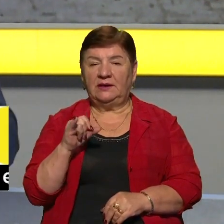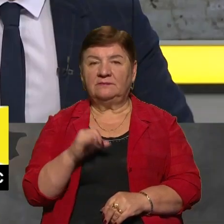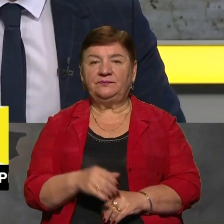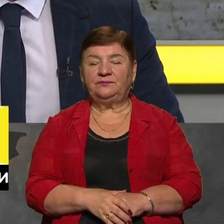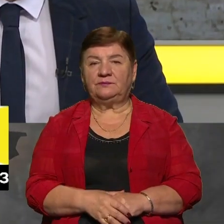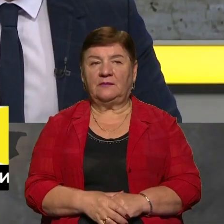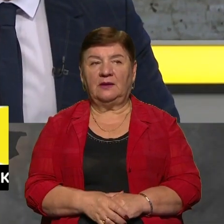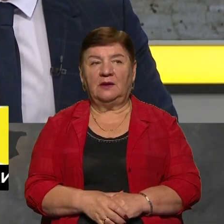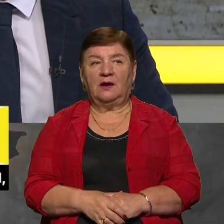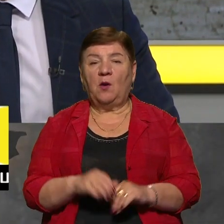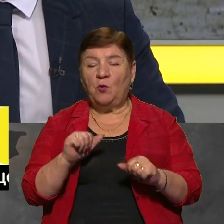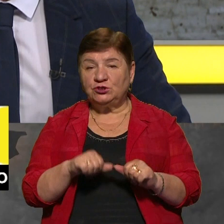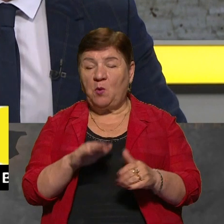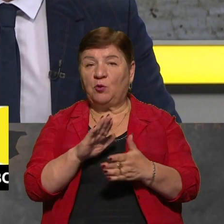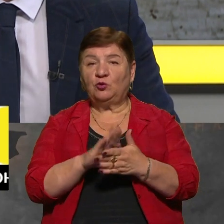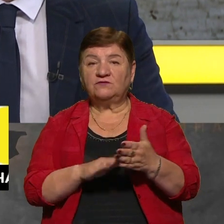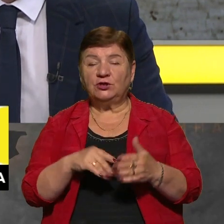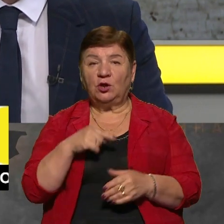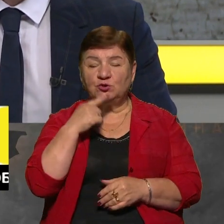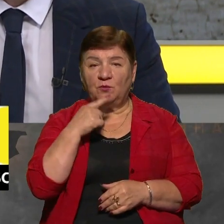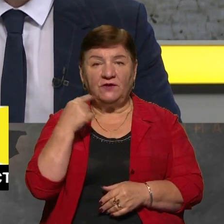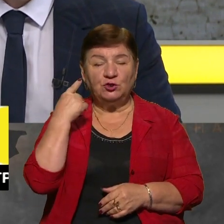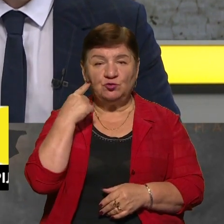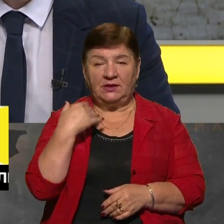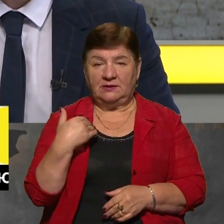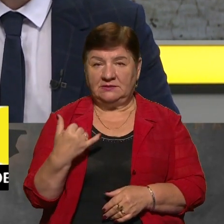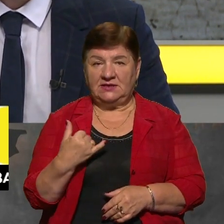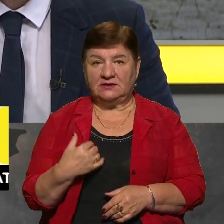Олеже, чи можемо продовжити з вами розмову, чи чути мене зараз?